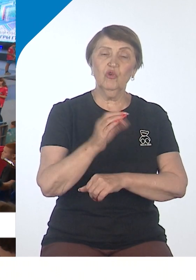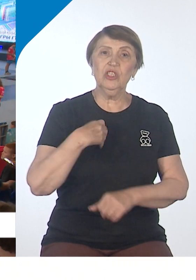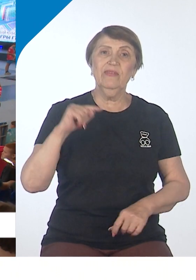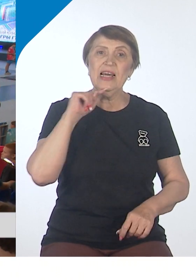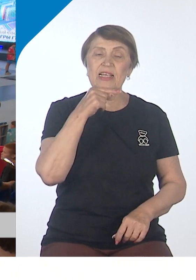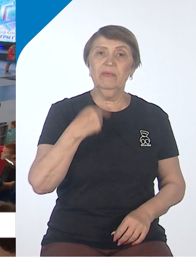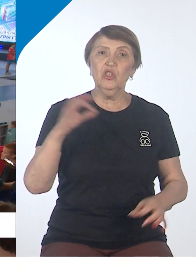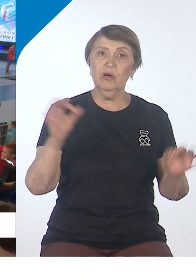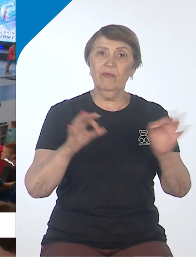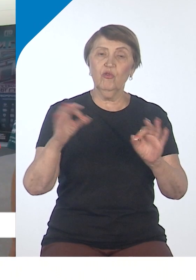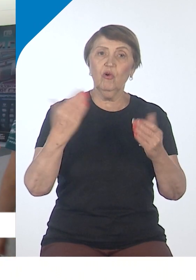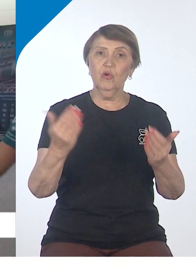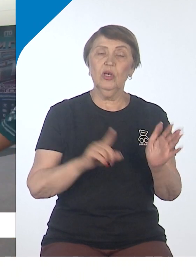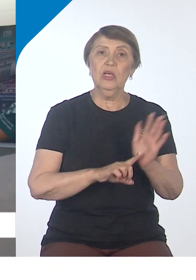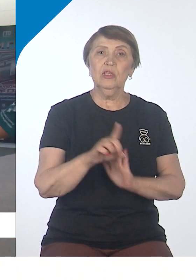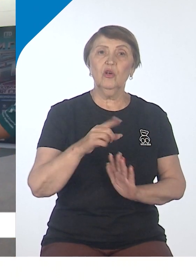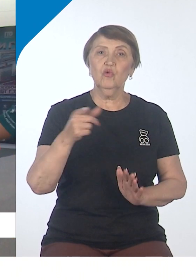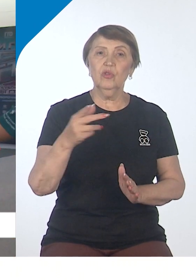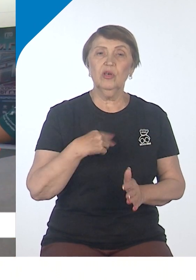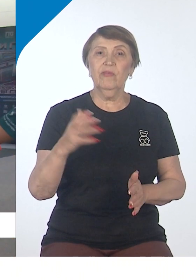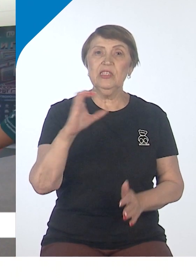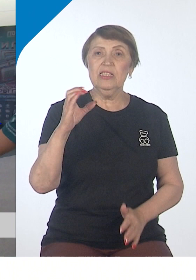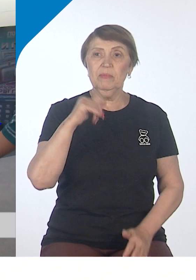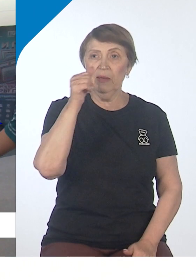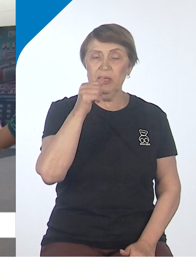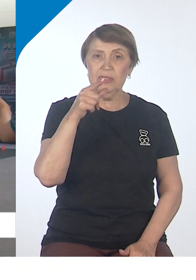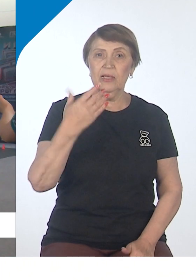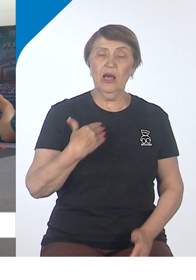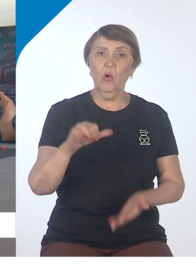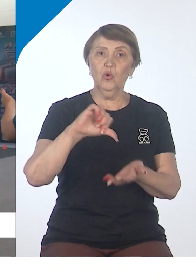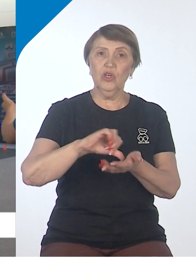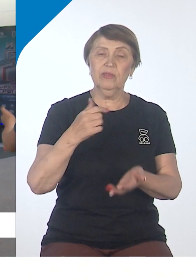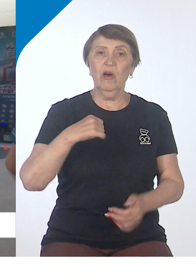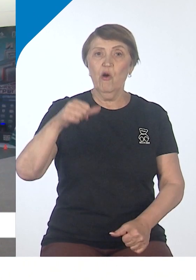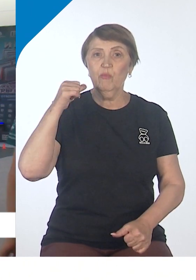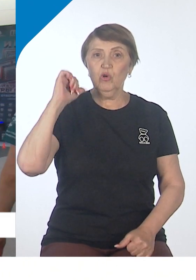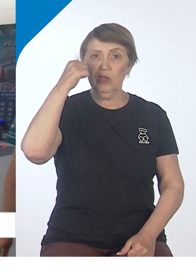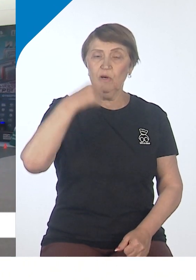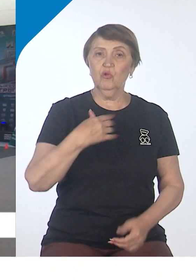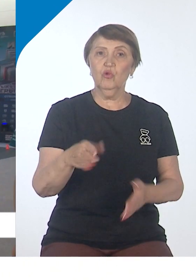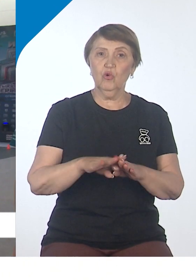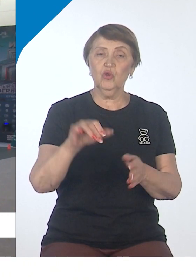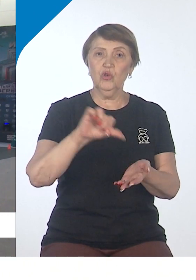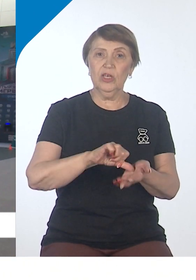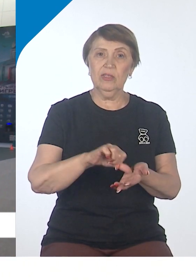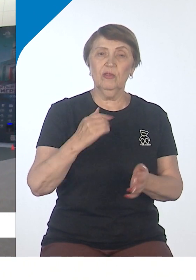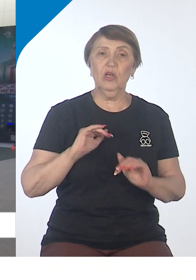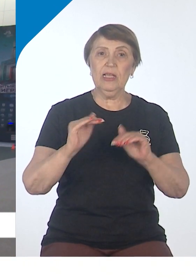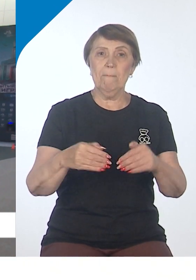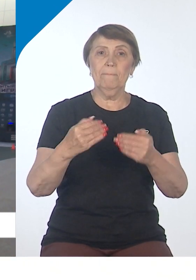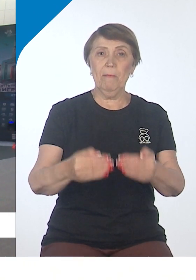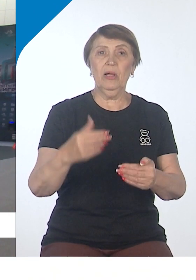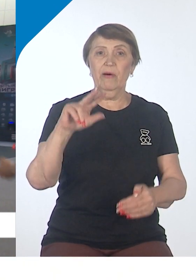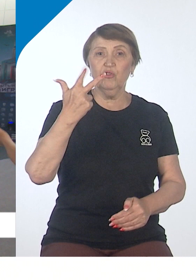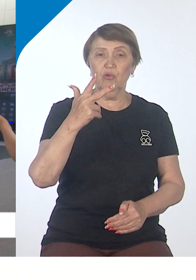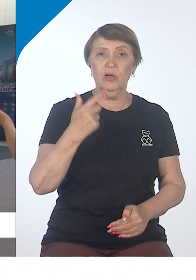во Владивостоке уже в сентябре. Я уже участвую здесь второй раз. В прошлом году тоже здесь участвовала и даже попала в тройку. И мы поехали на